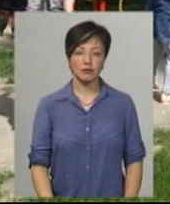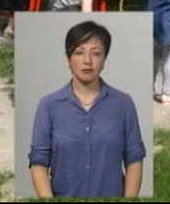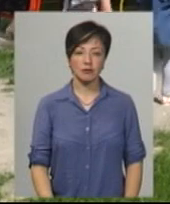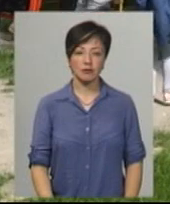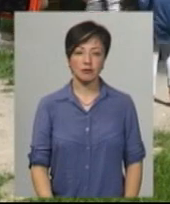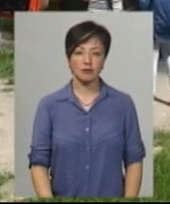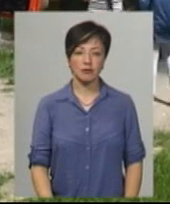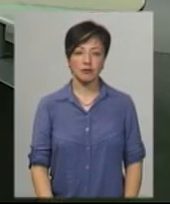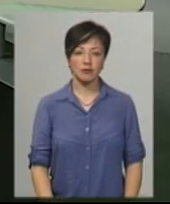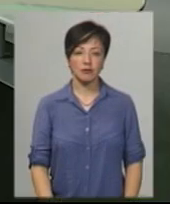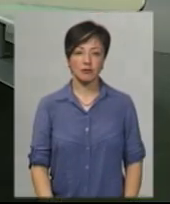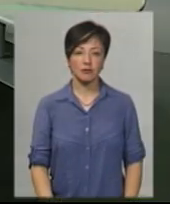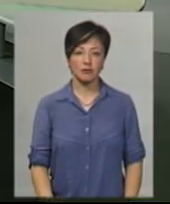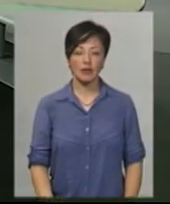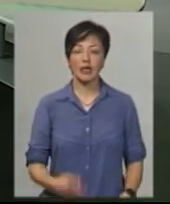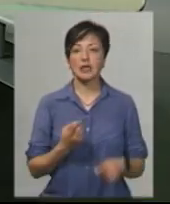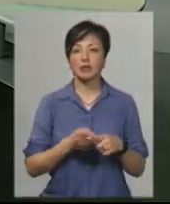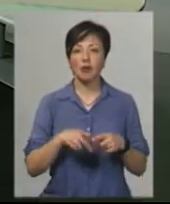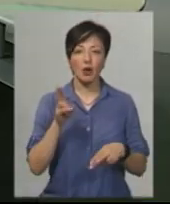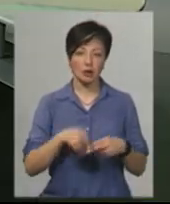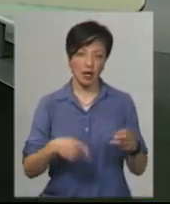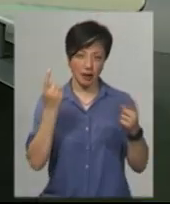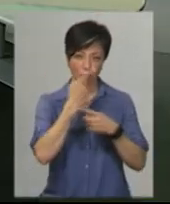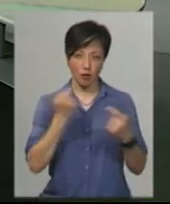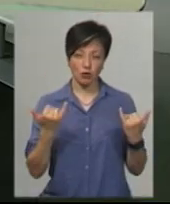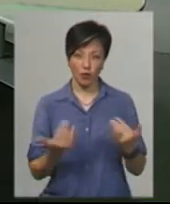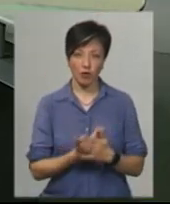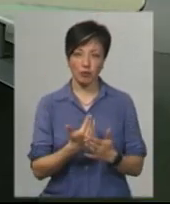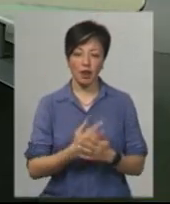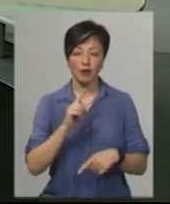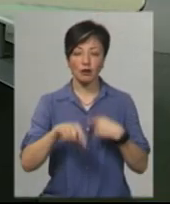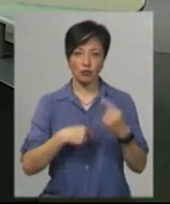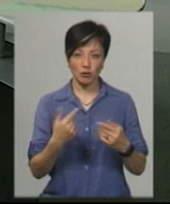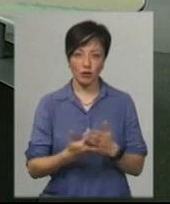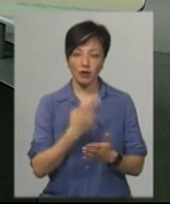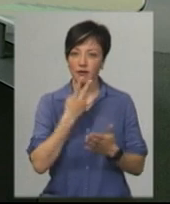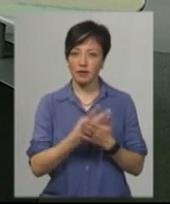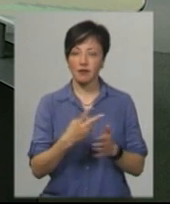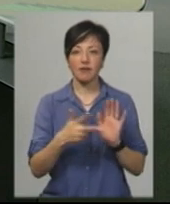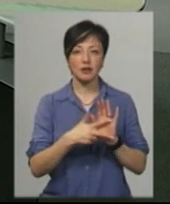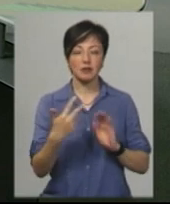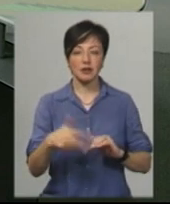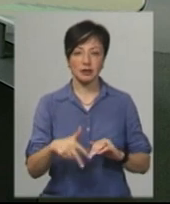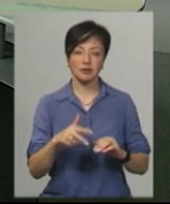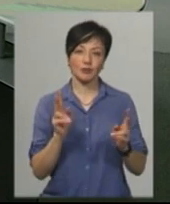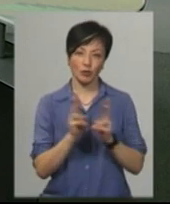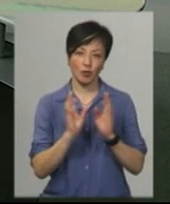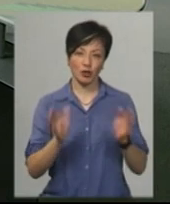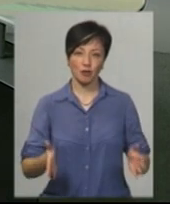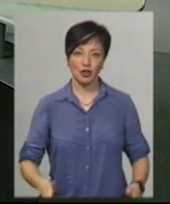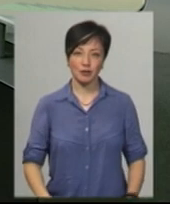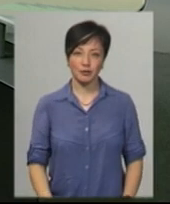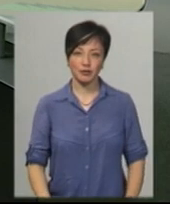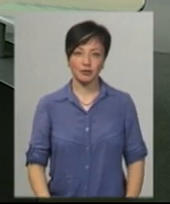Хмельницький. Це була остання інформація цього випуску. Наступний випуск дивіться о 20.30. Побачимось.